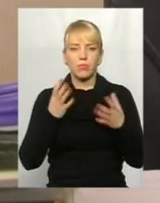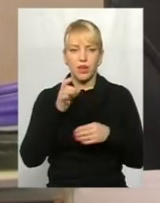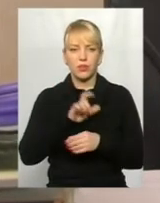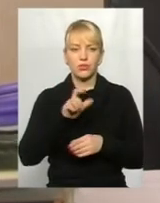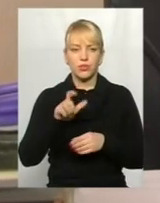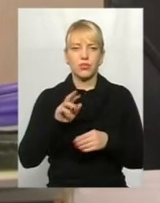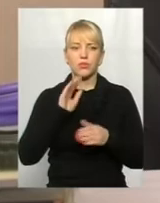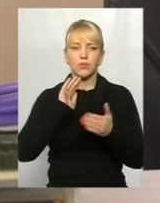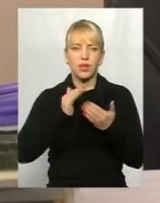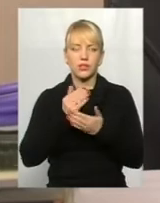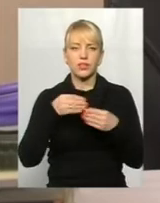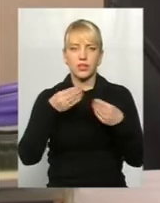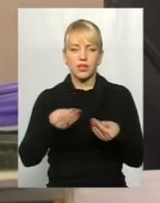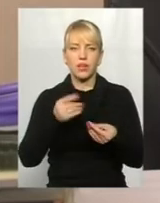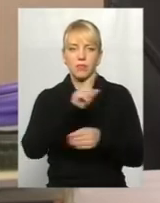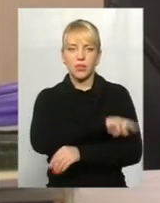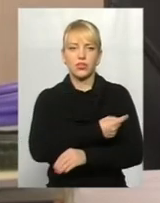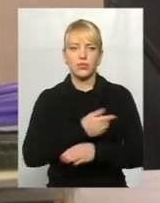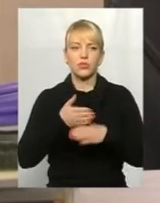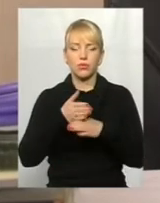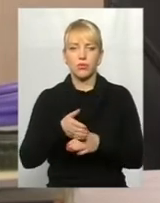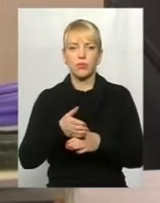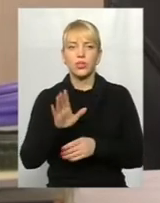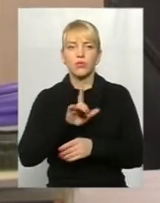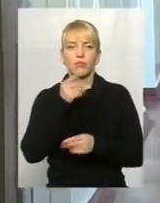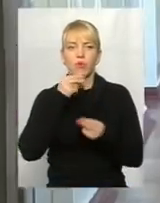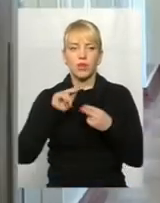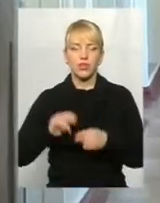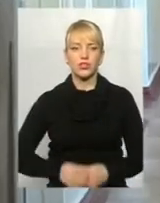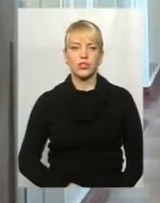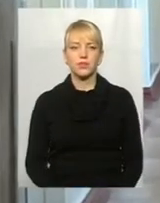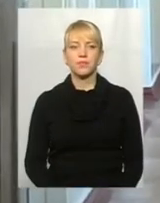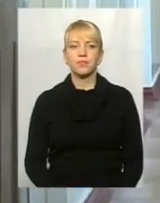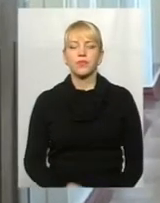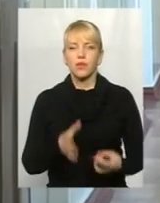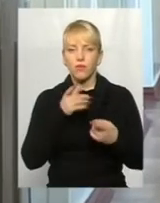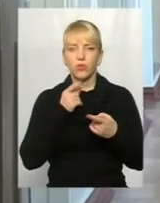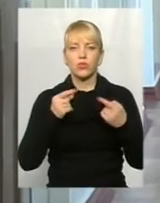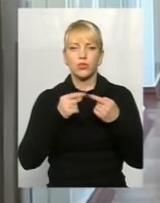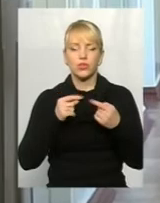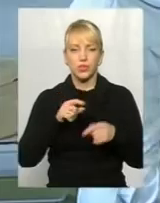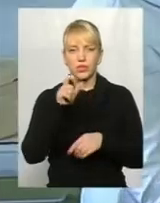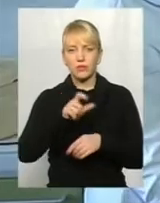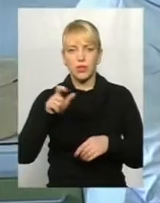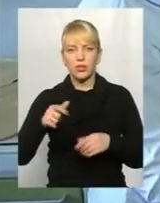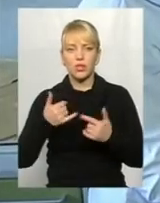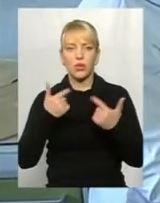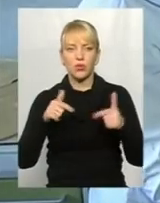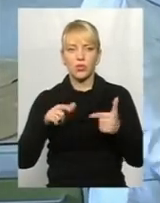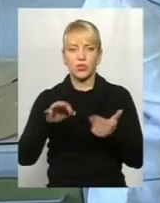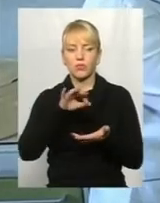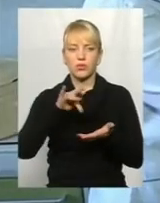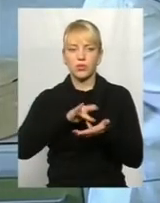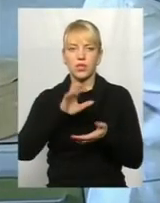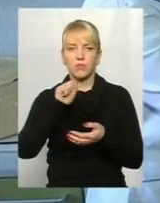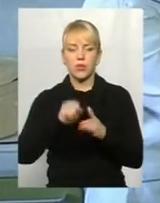якість надання медичної допомоги все ж таки покращилась. Водночас мешканці та гості обласного центру про